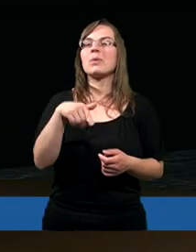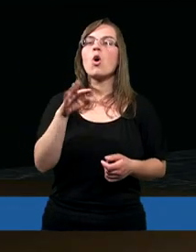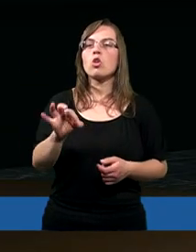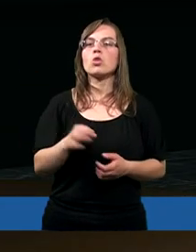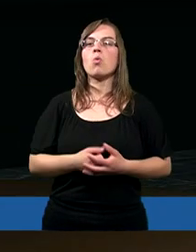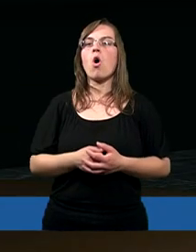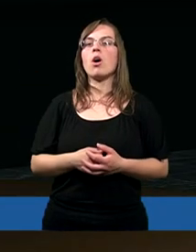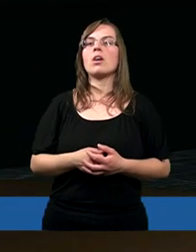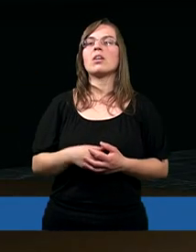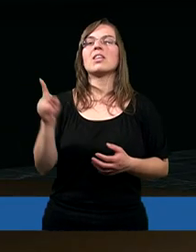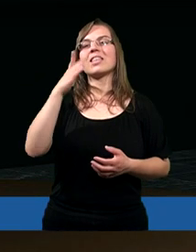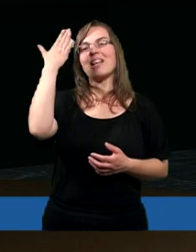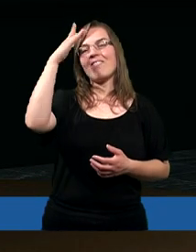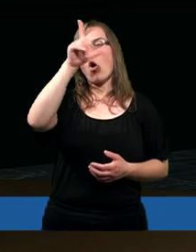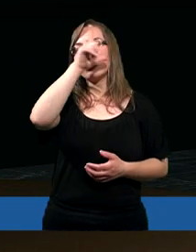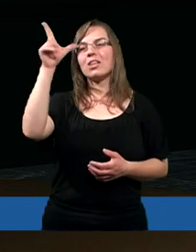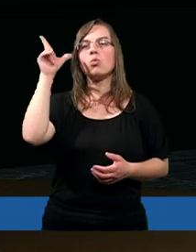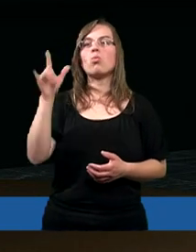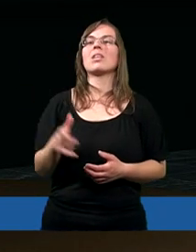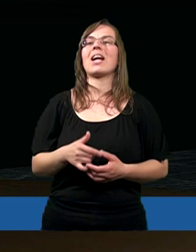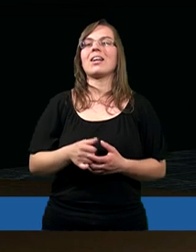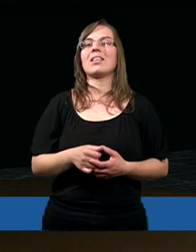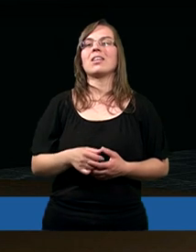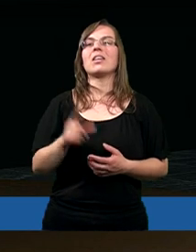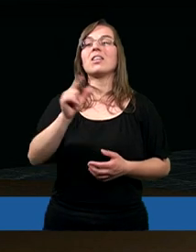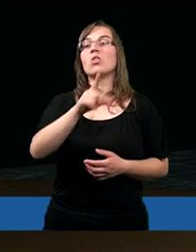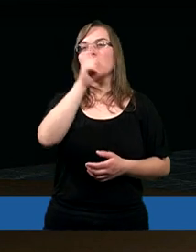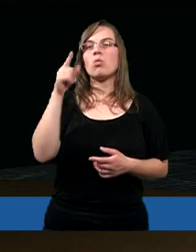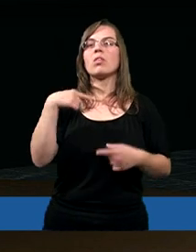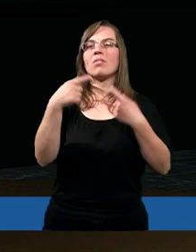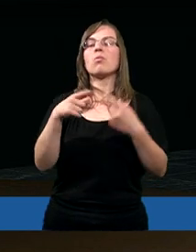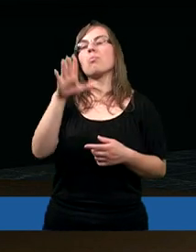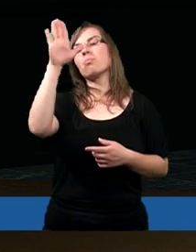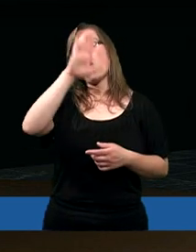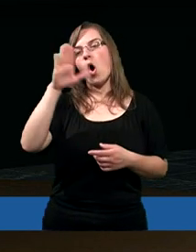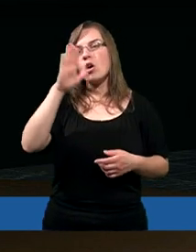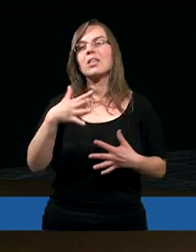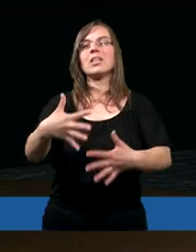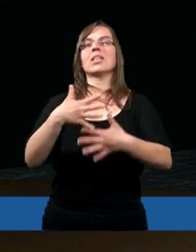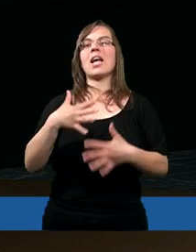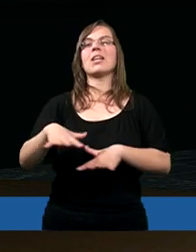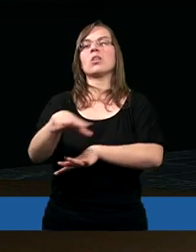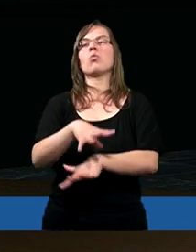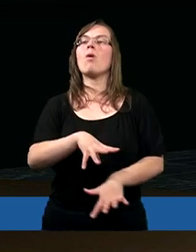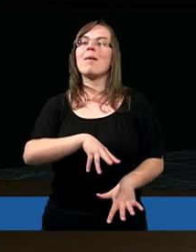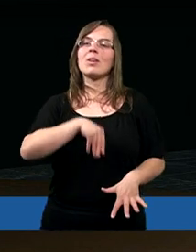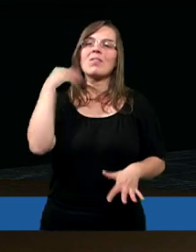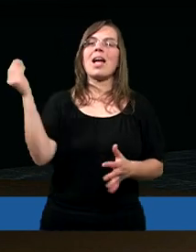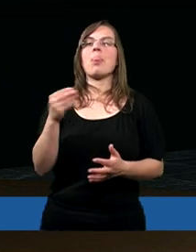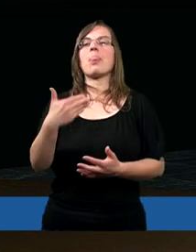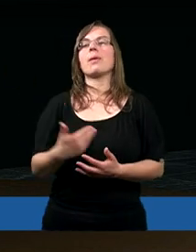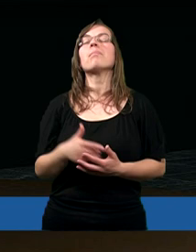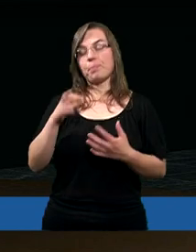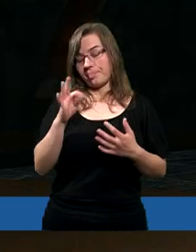przychodziło z woli ludzkiej. No dokładnie. Lecz wypowiadali je ludzie Boży natchnieni Duchem Świętym.